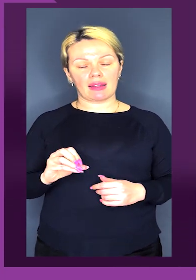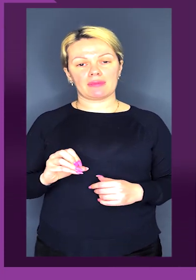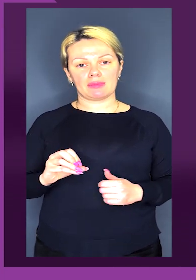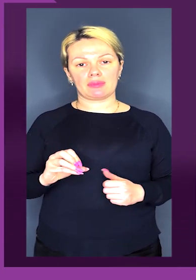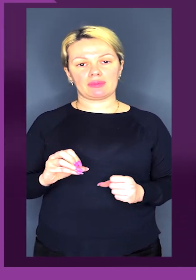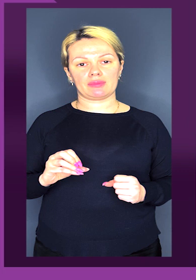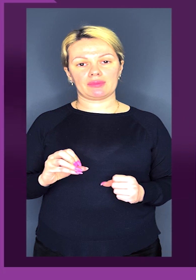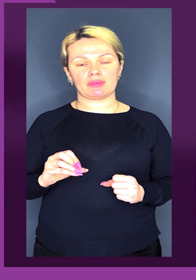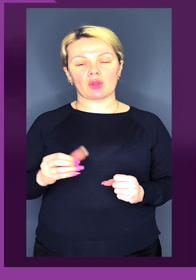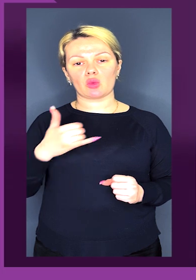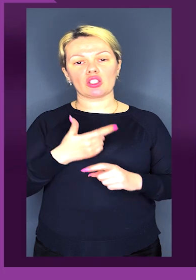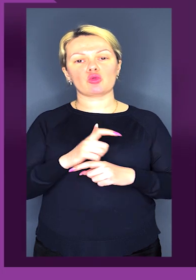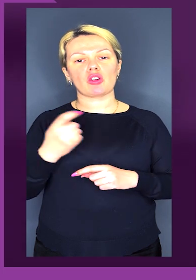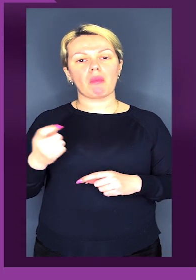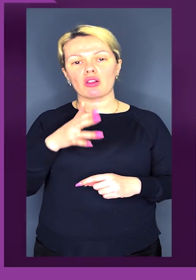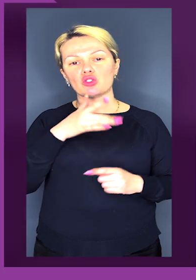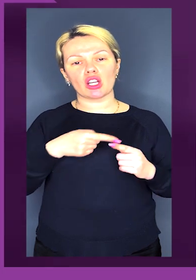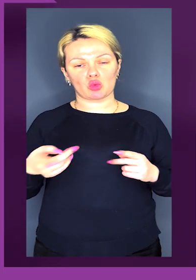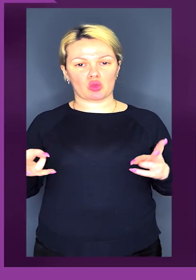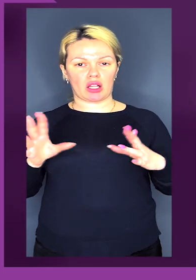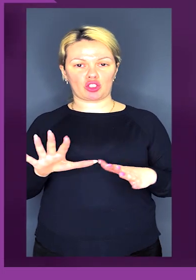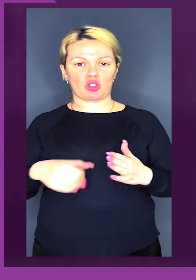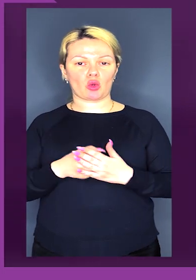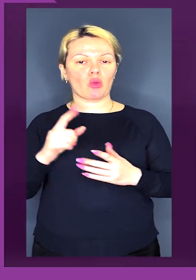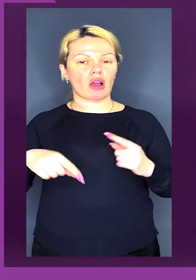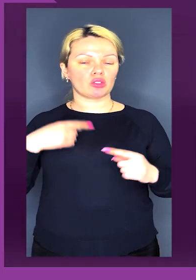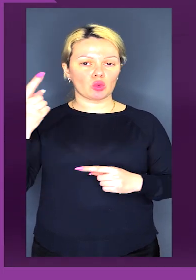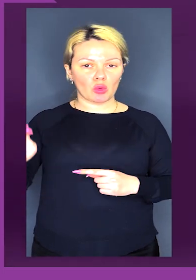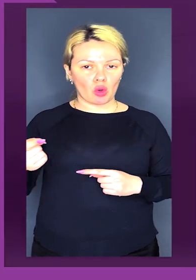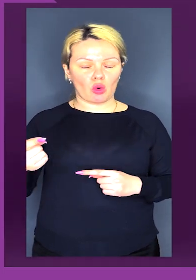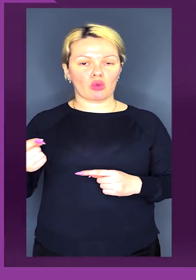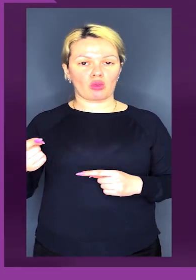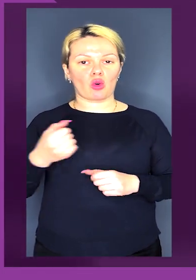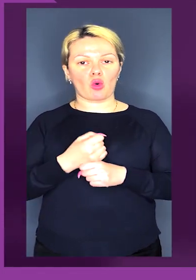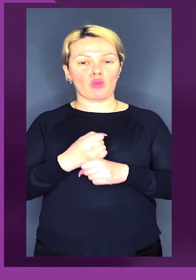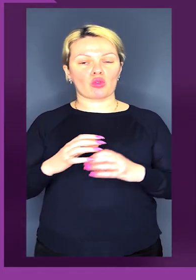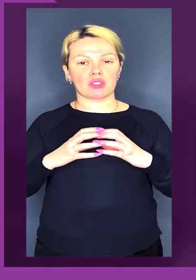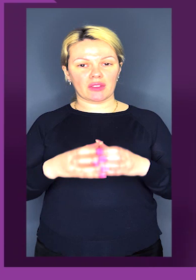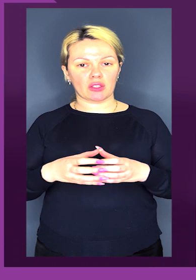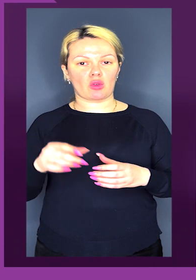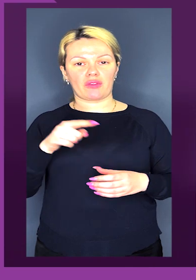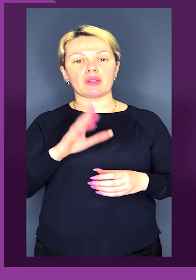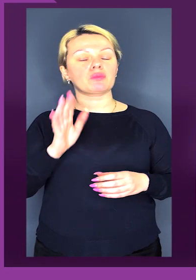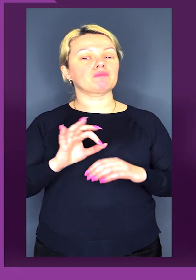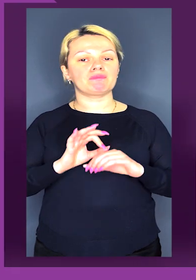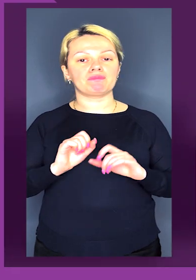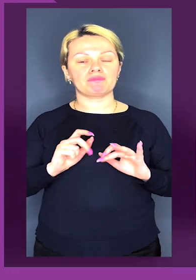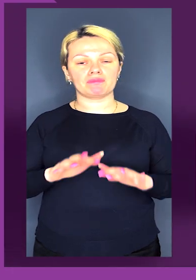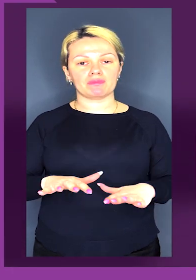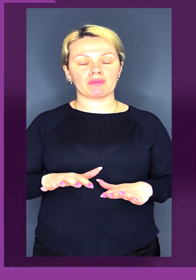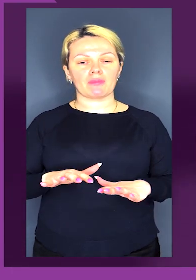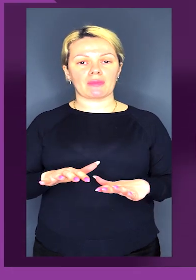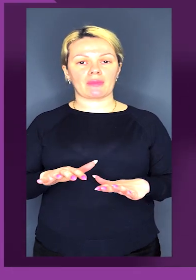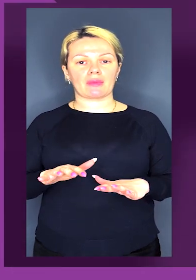у нас дуже мало часу залишилось до наступного Кубку світу. Він пройде